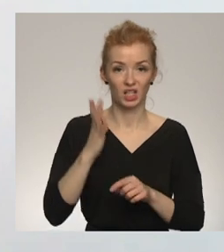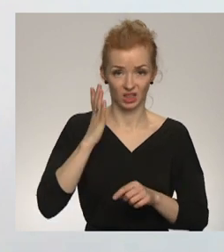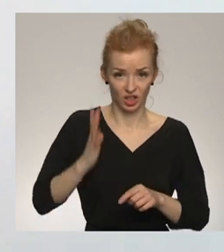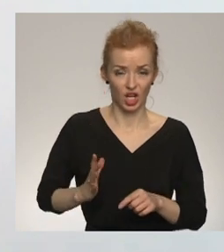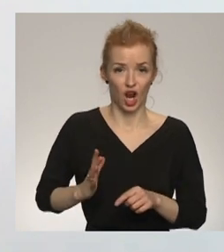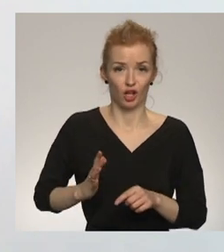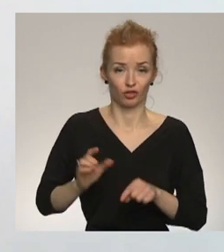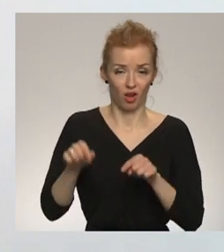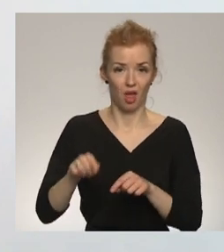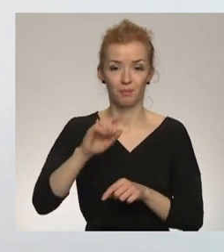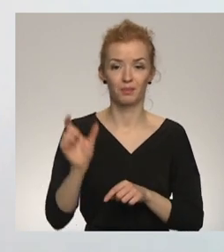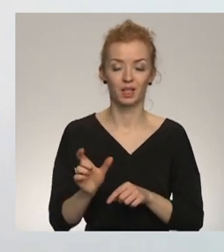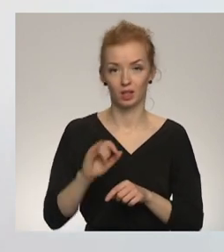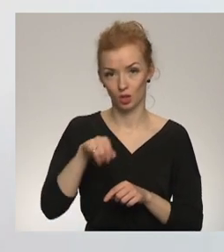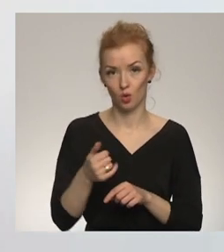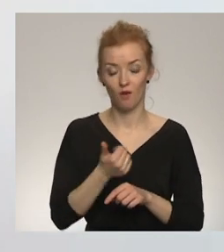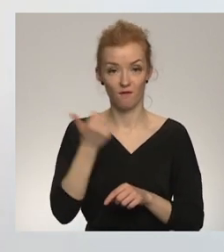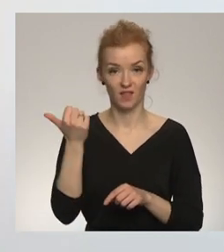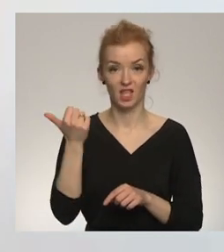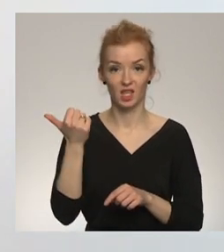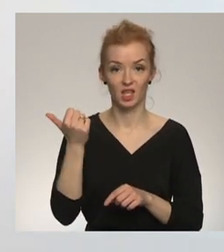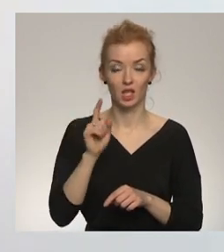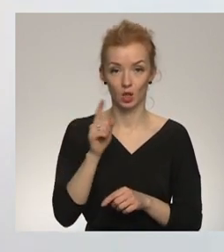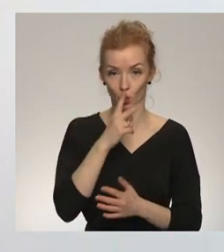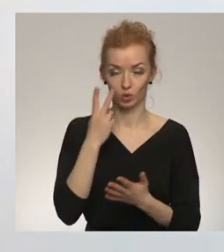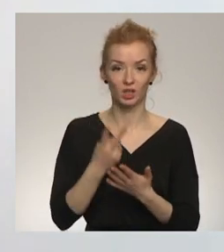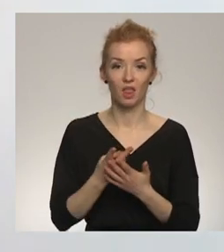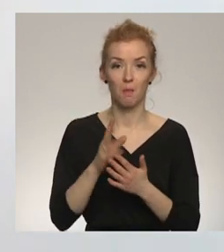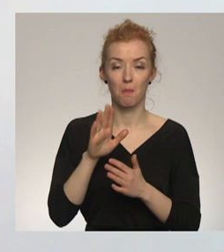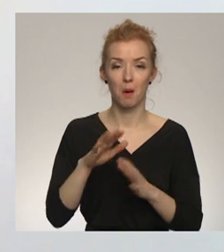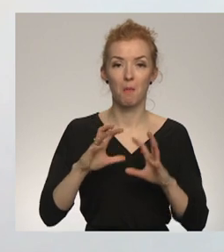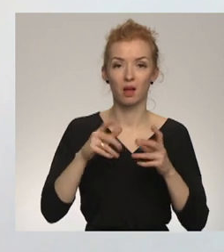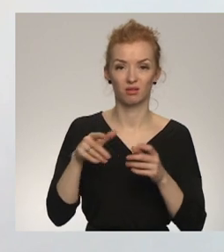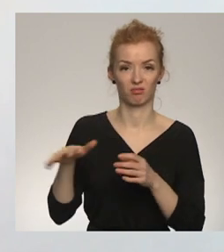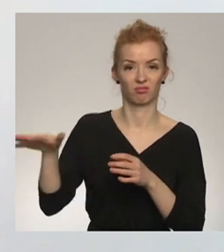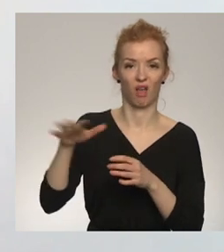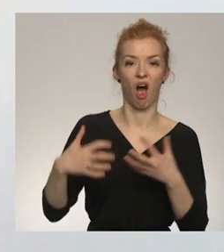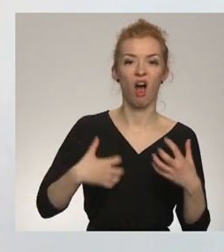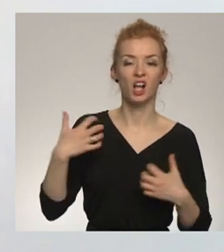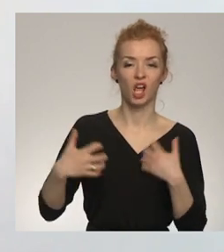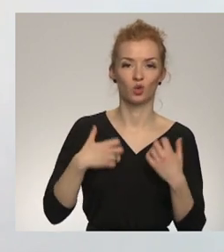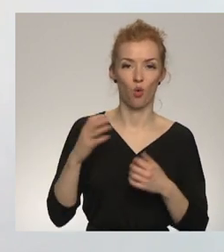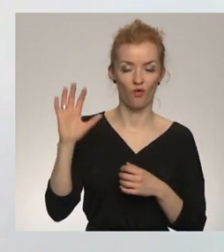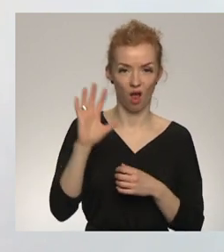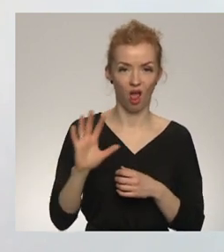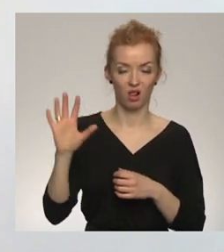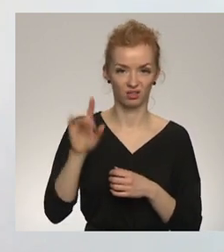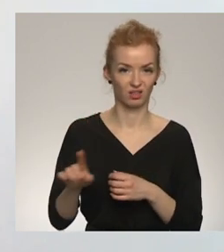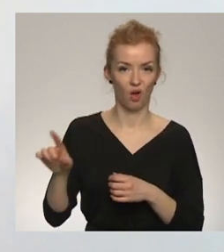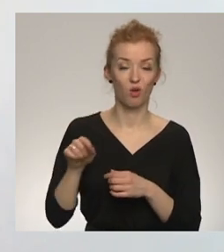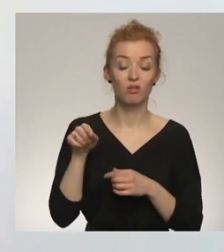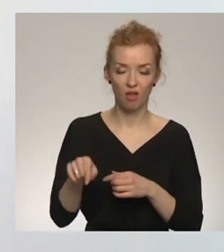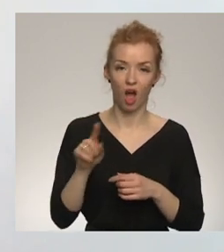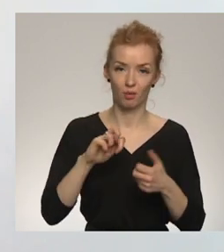lomāšanī gadījumā, jo viņa ir uzskatāva pasaulē kā agresūra valsts tauta. Tā ir